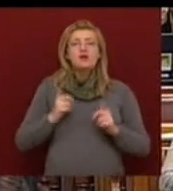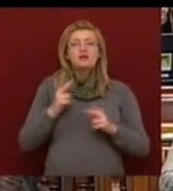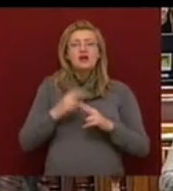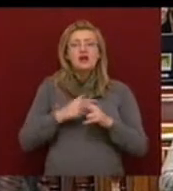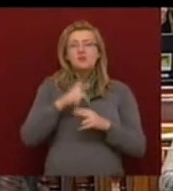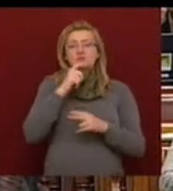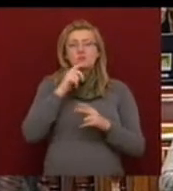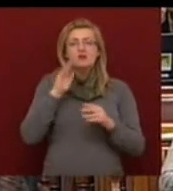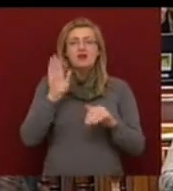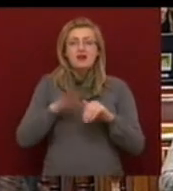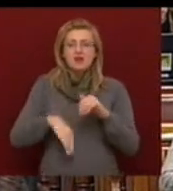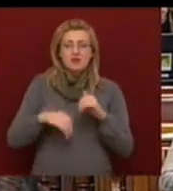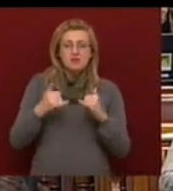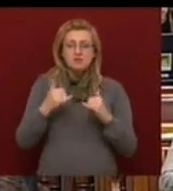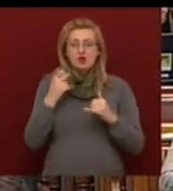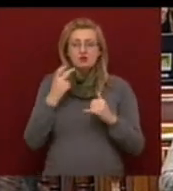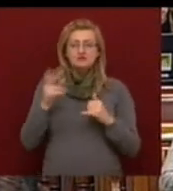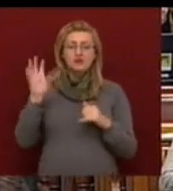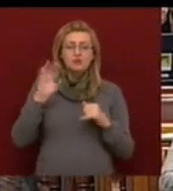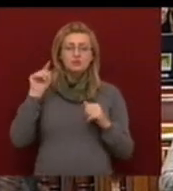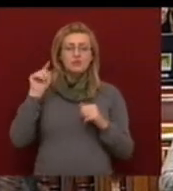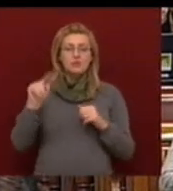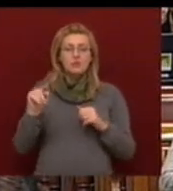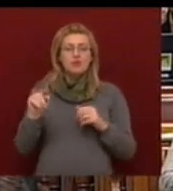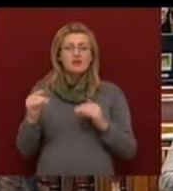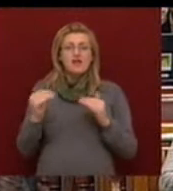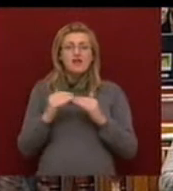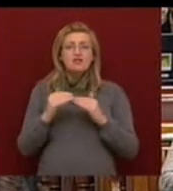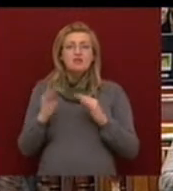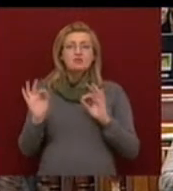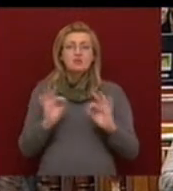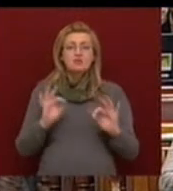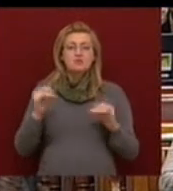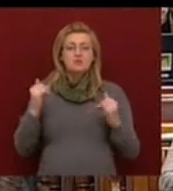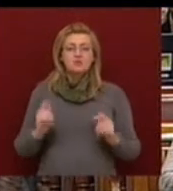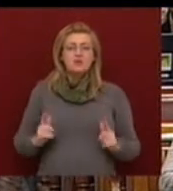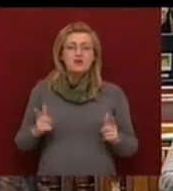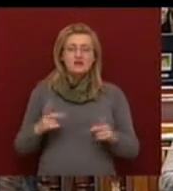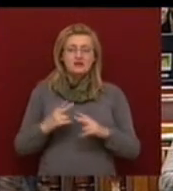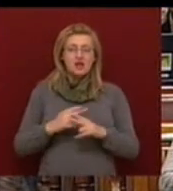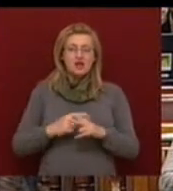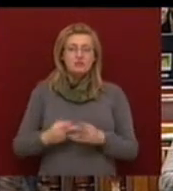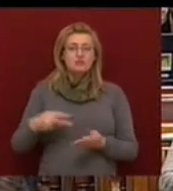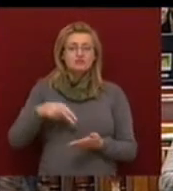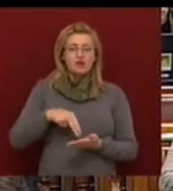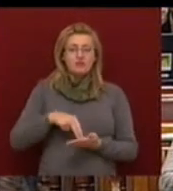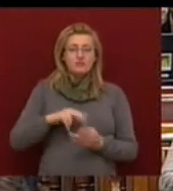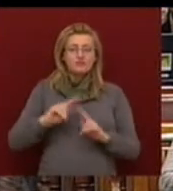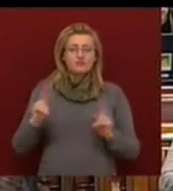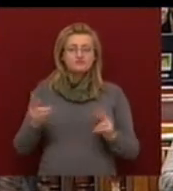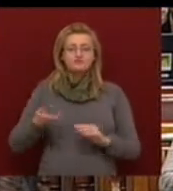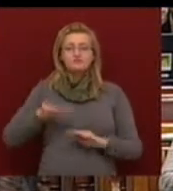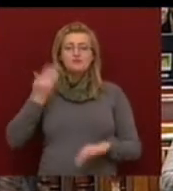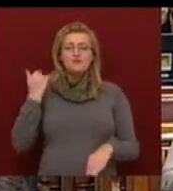Ehhez képest azt látjuk, hogy Európában egyenlőre a jóléti államok vannak talpon. Tavaly